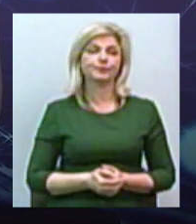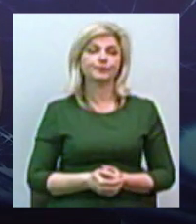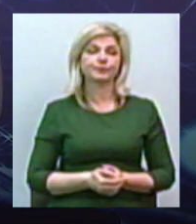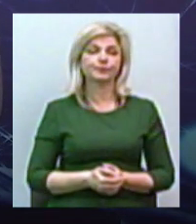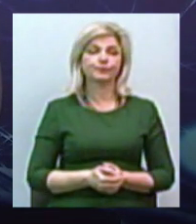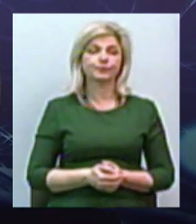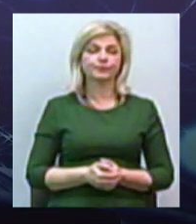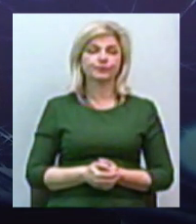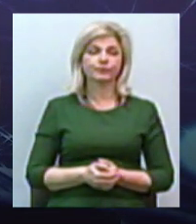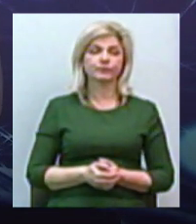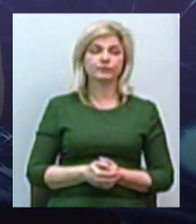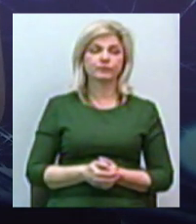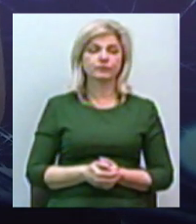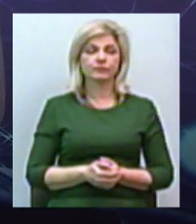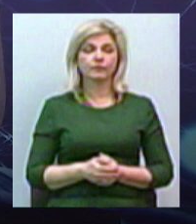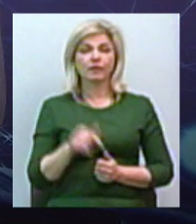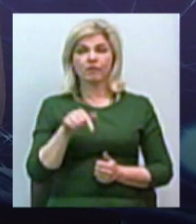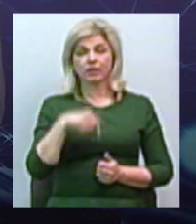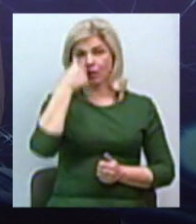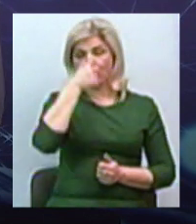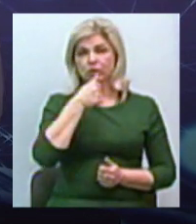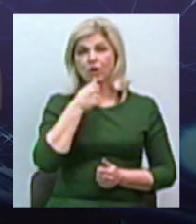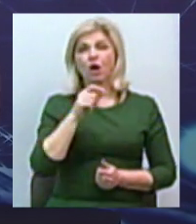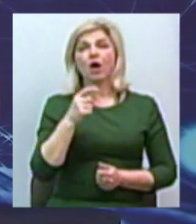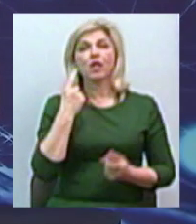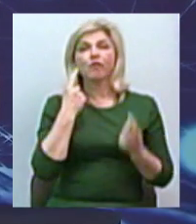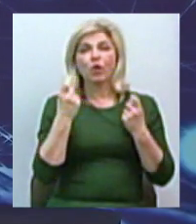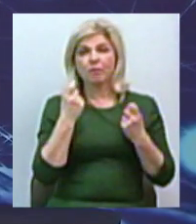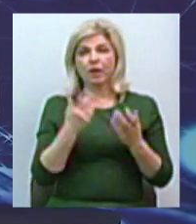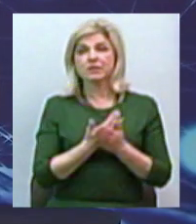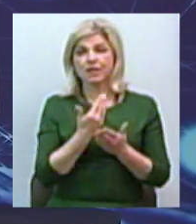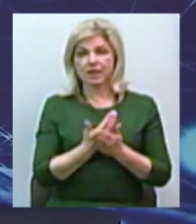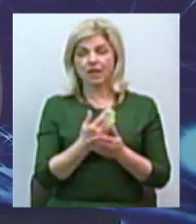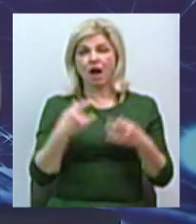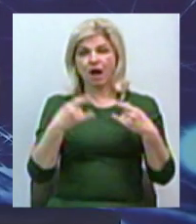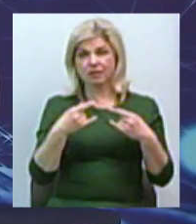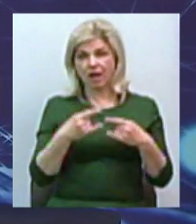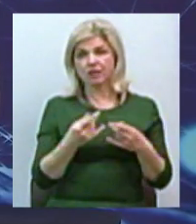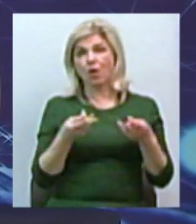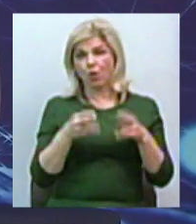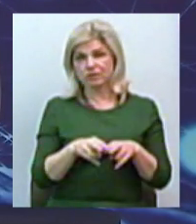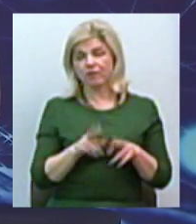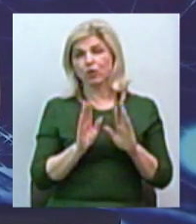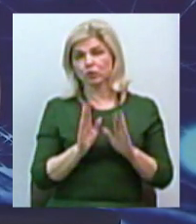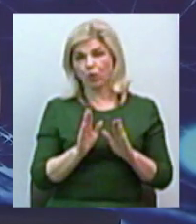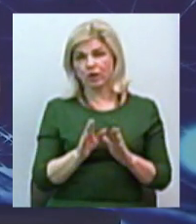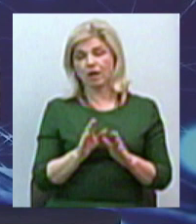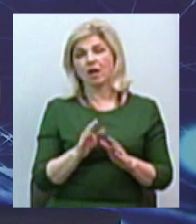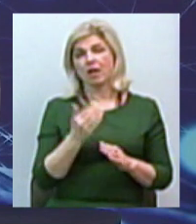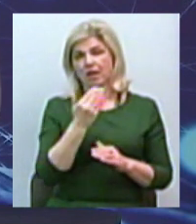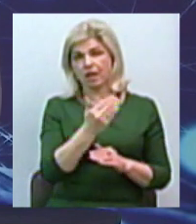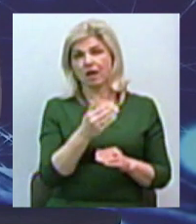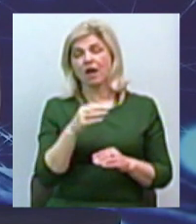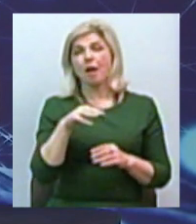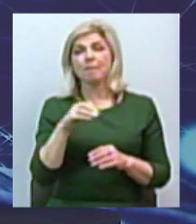Цього року інформаційні канали, які лишаться в ефірі, це будуть або суто інформаційні канали самих медіагруп,